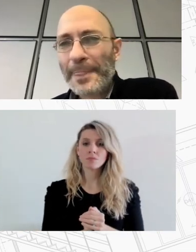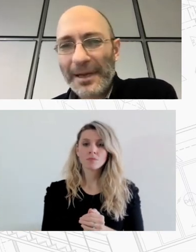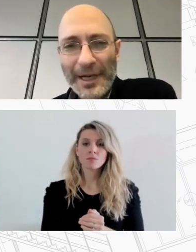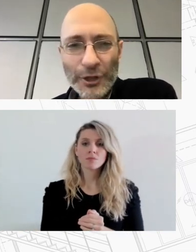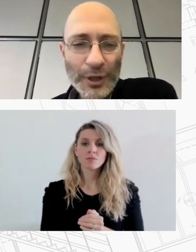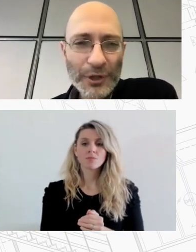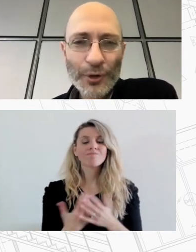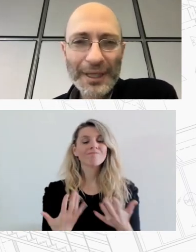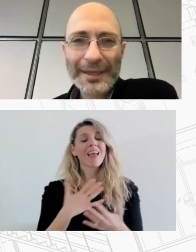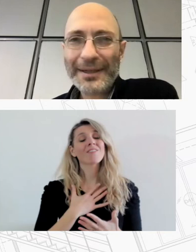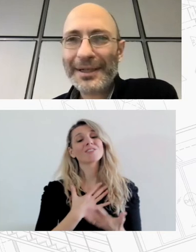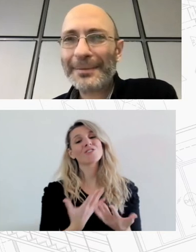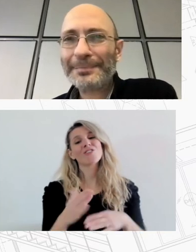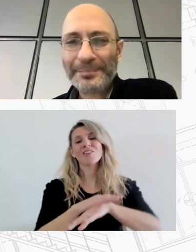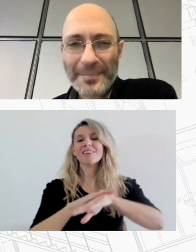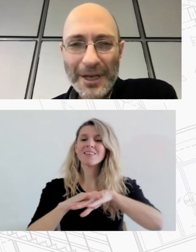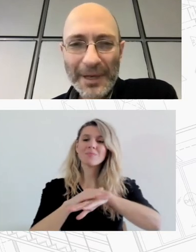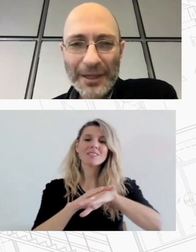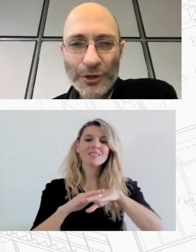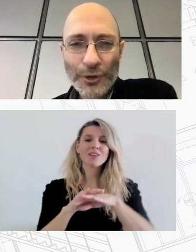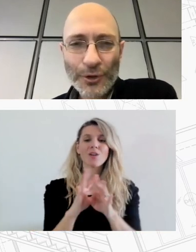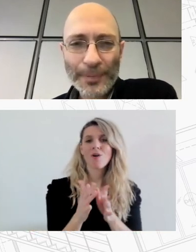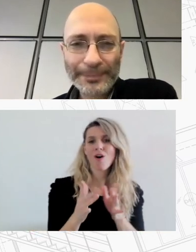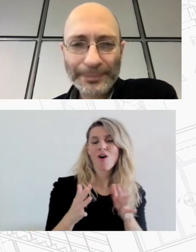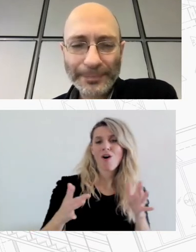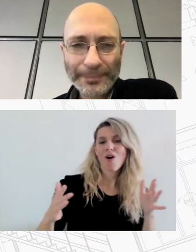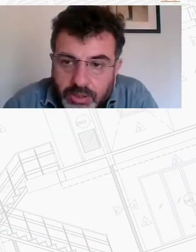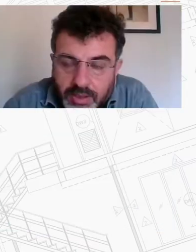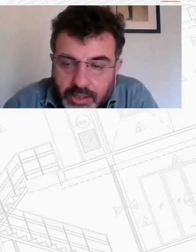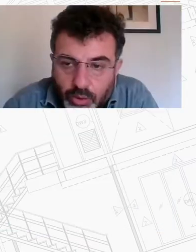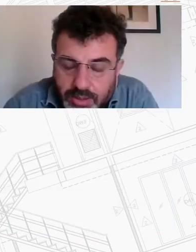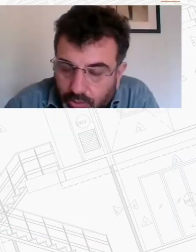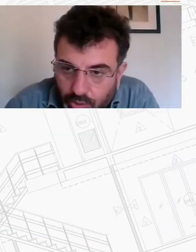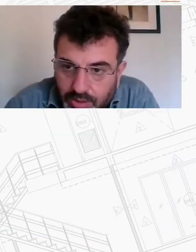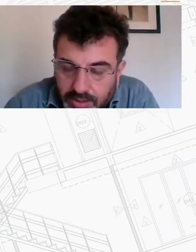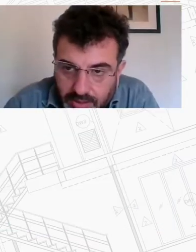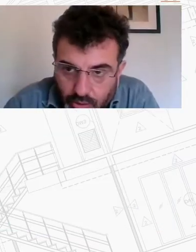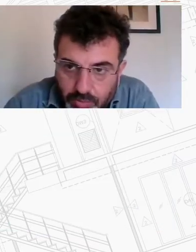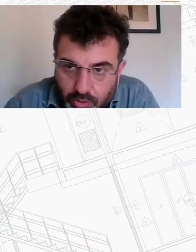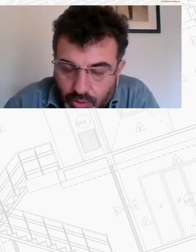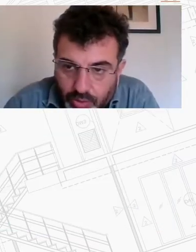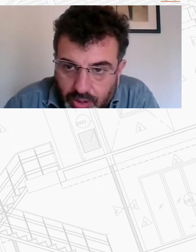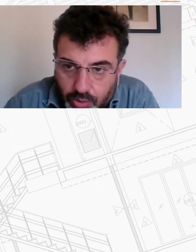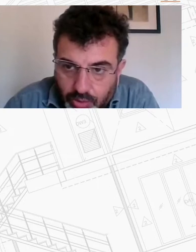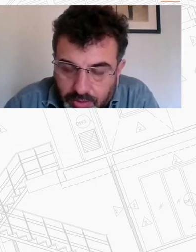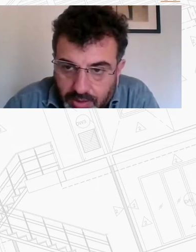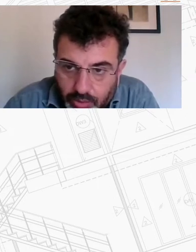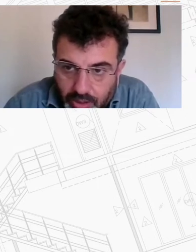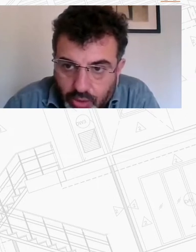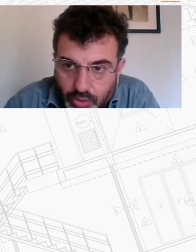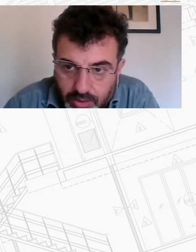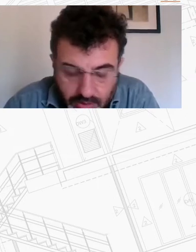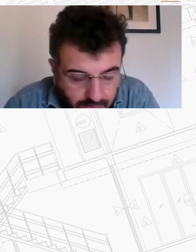ευχαριστώ και με συγχωρείτε για την απέκταση του χρόνου Θα έχουμε τη δυνατότητα να συζητήσουμε στο κύκλο των